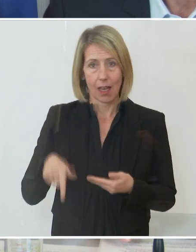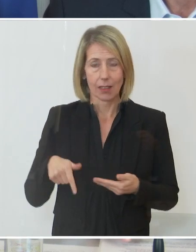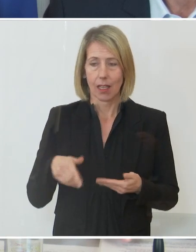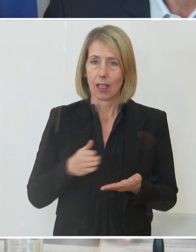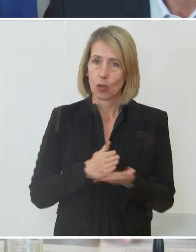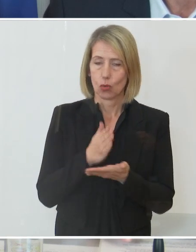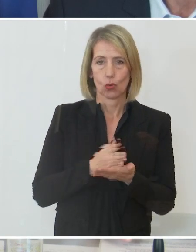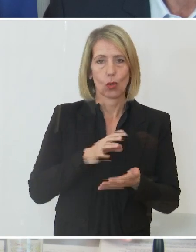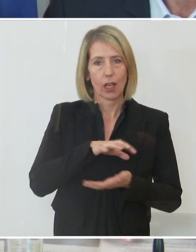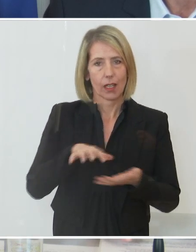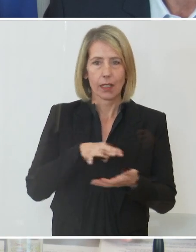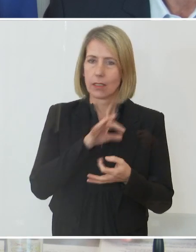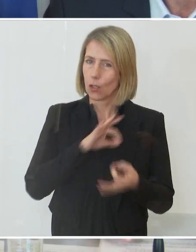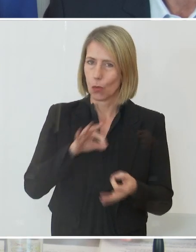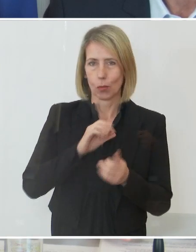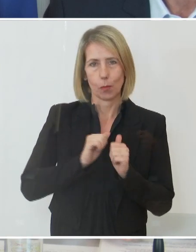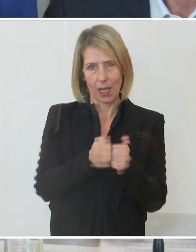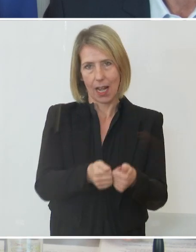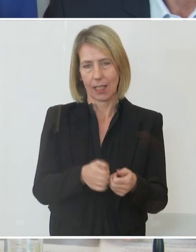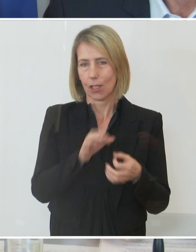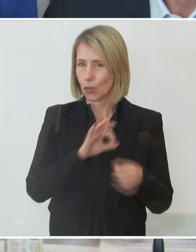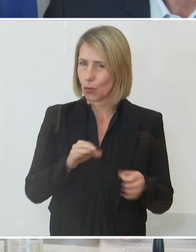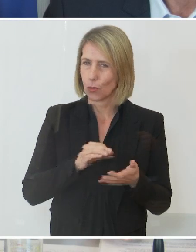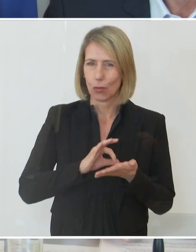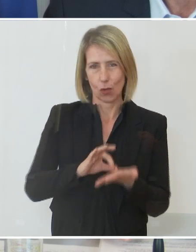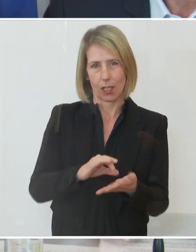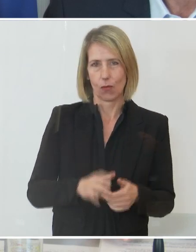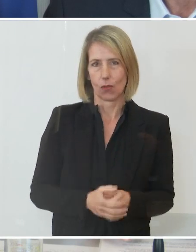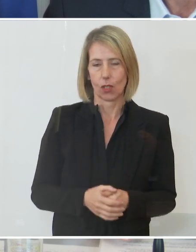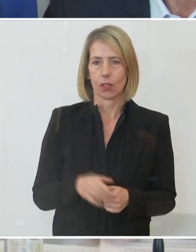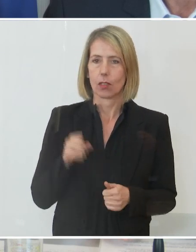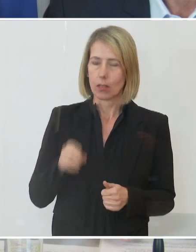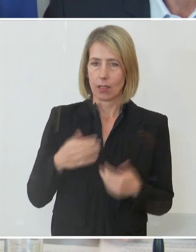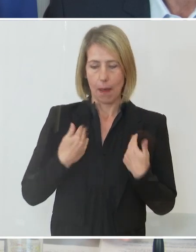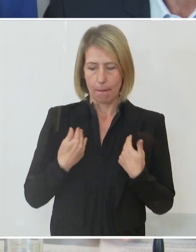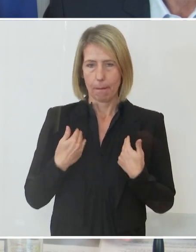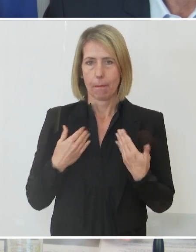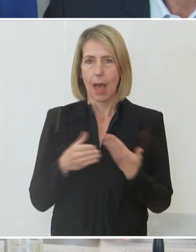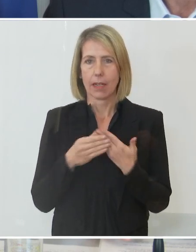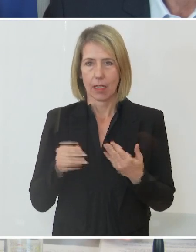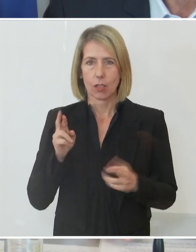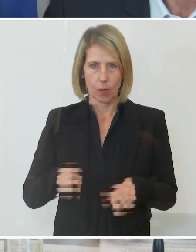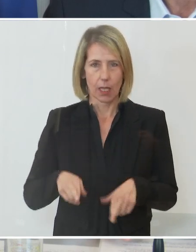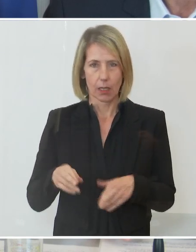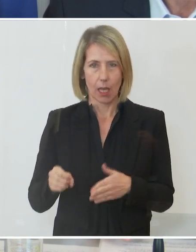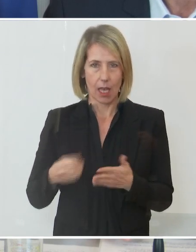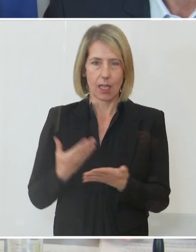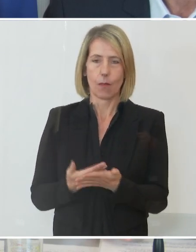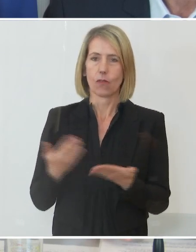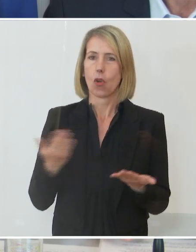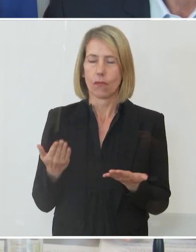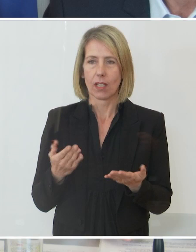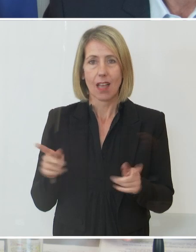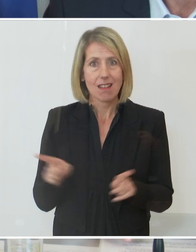geführt. Und dieser, mein Expertenrat, hat mir sehr dazu empfohlen, nicht